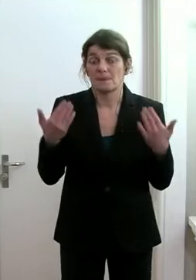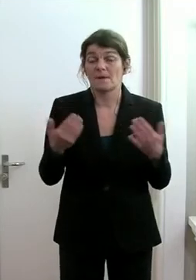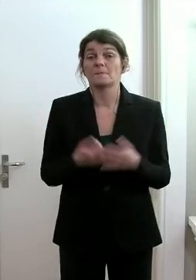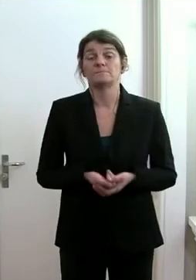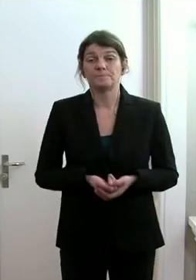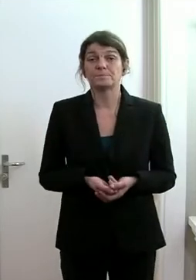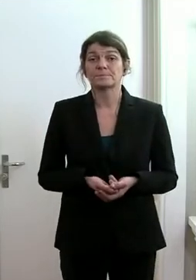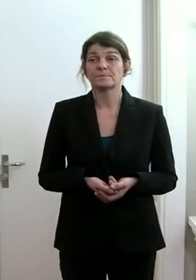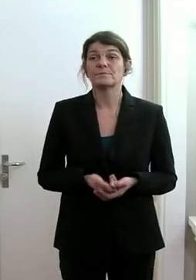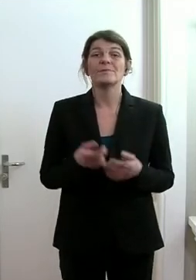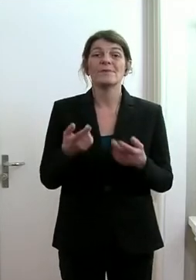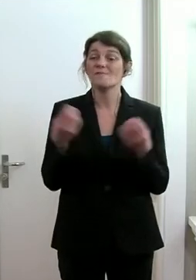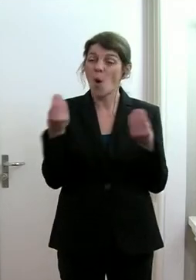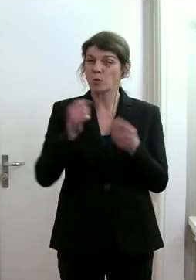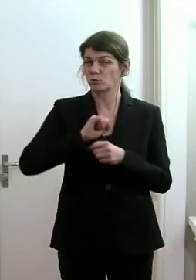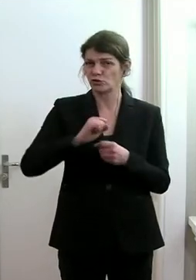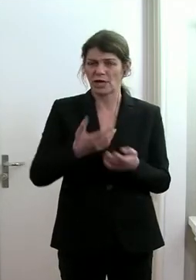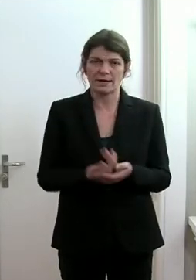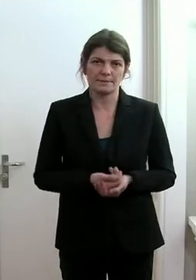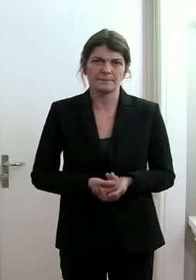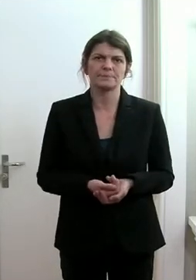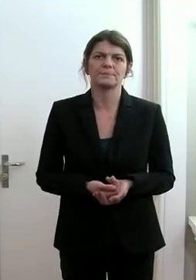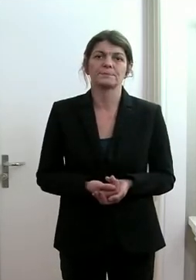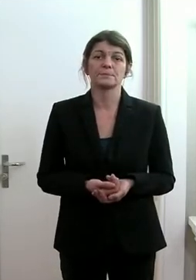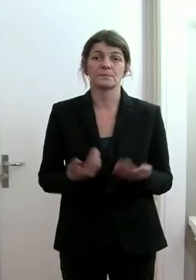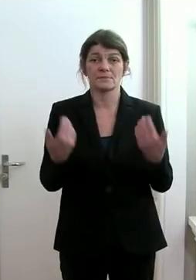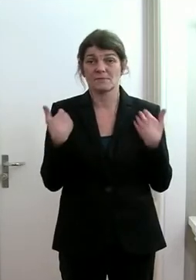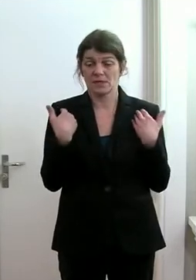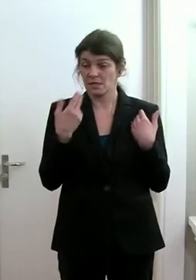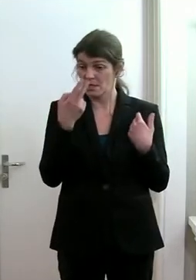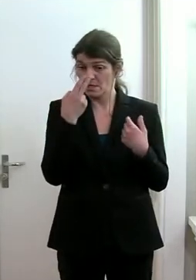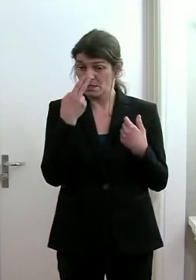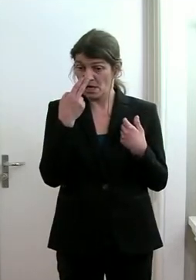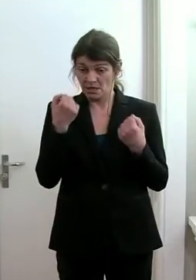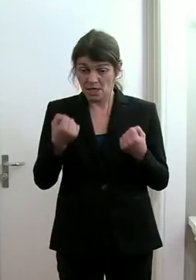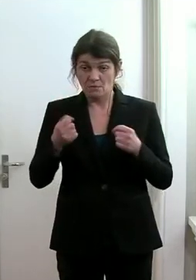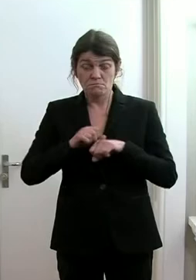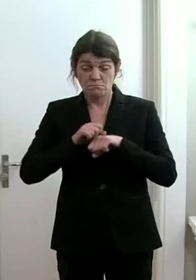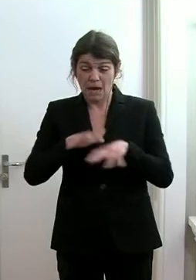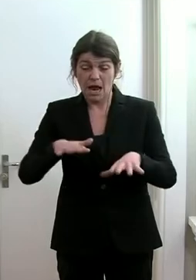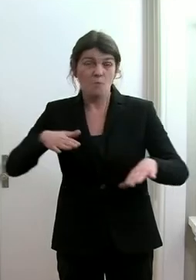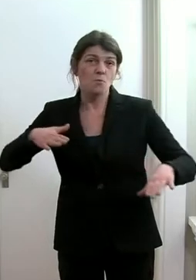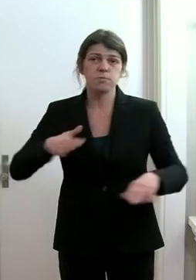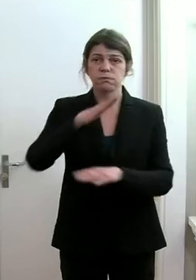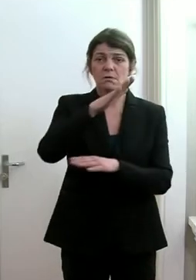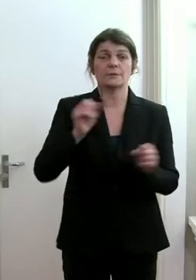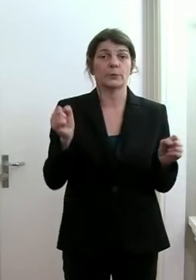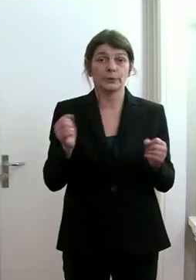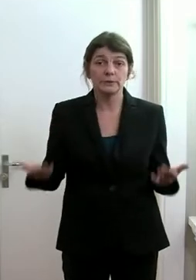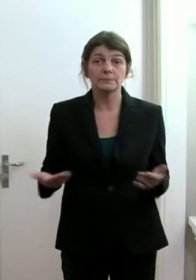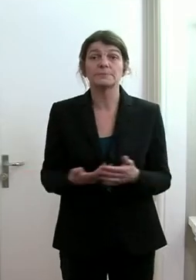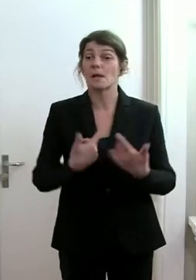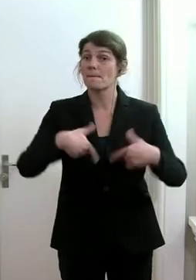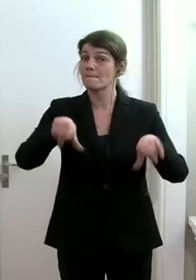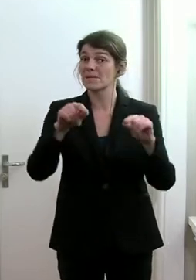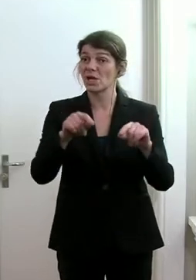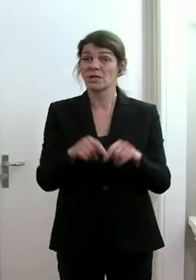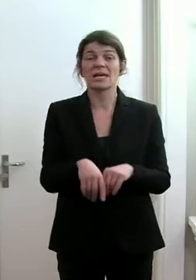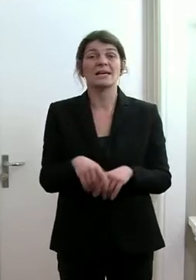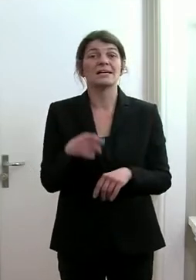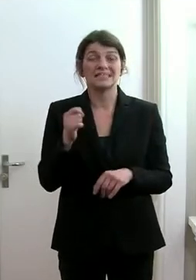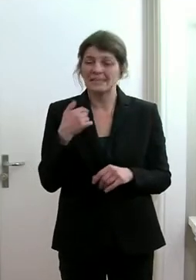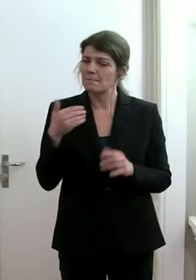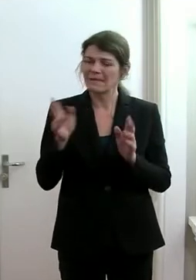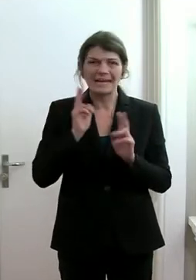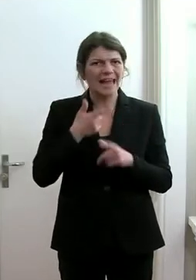also zur Geschwindigkeit. Wir stellen exponentielles Wachstum fest. Exponentielles Wachstum heißt, keinen Tag zu